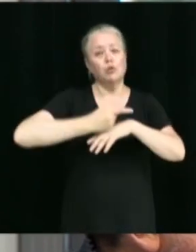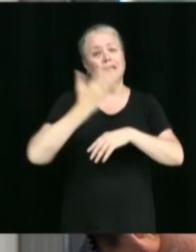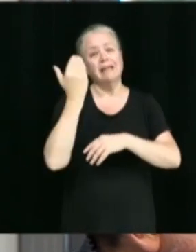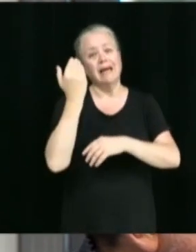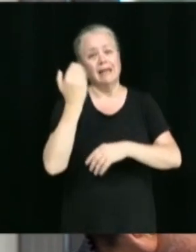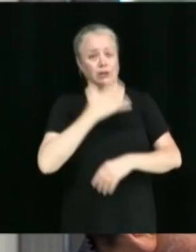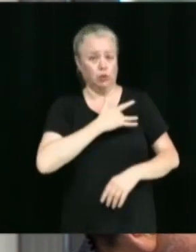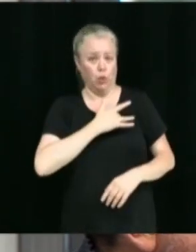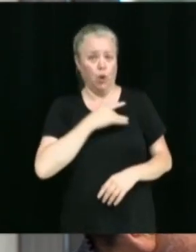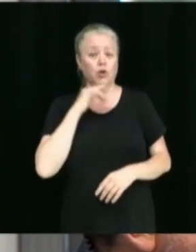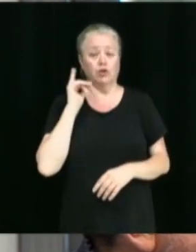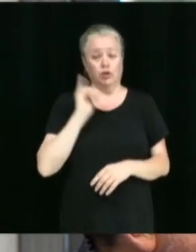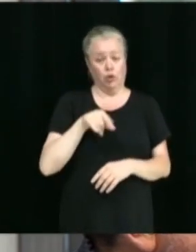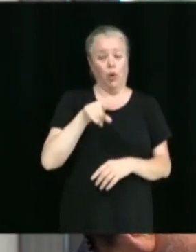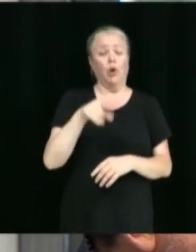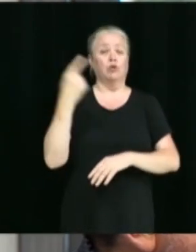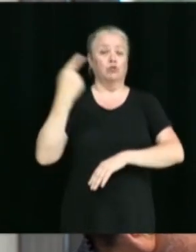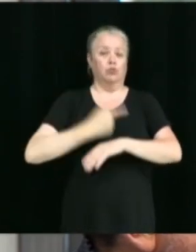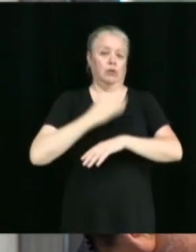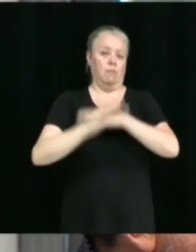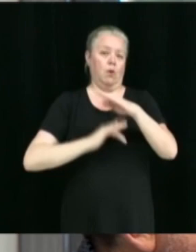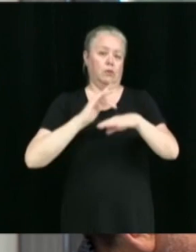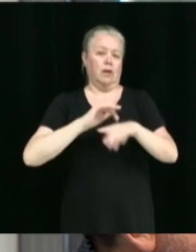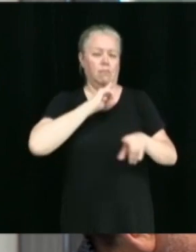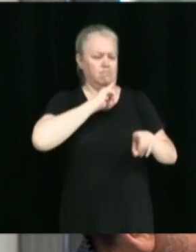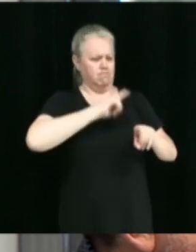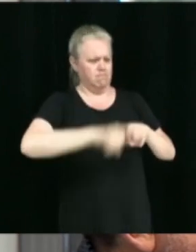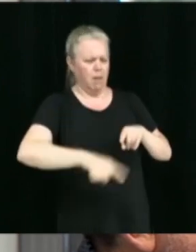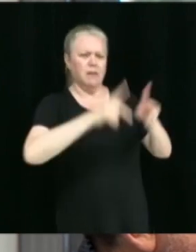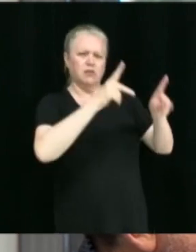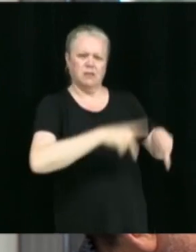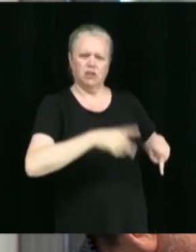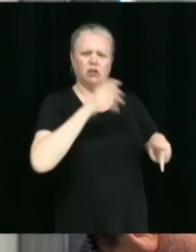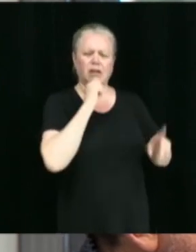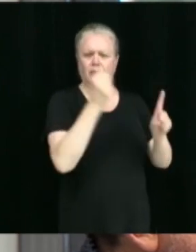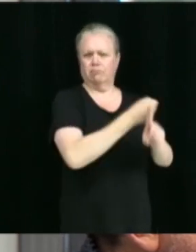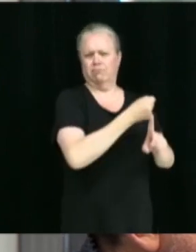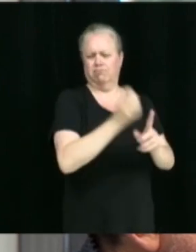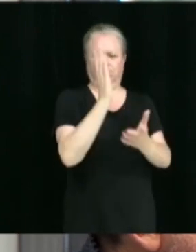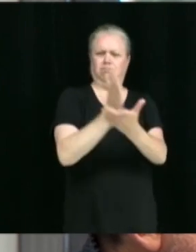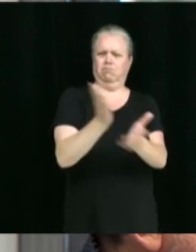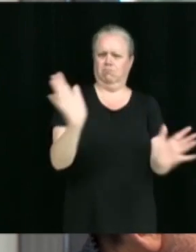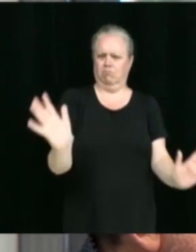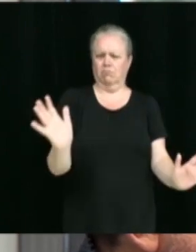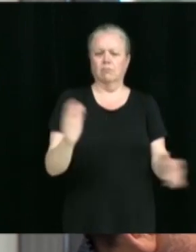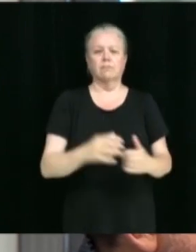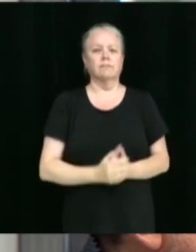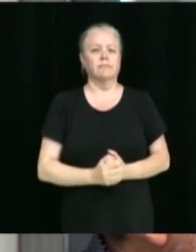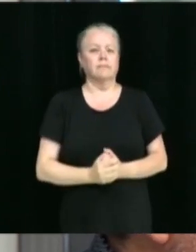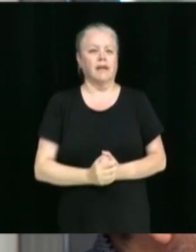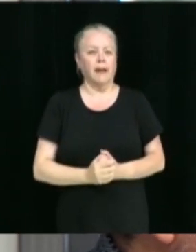journée mondiale de la lutte contre la maltraitance des personnes aînées et de souligner cette journée à cet effet.